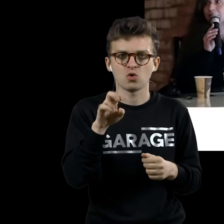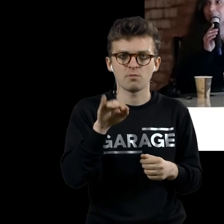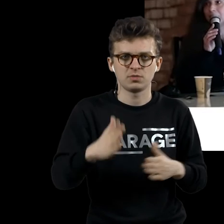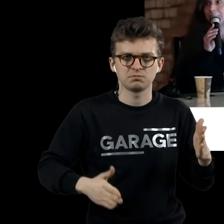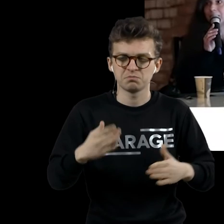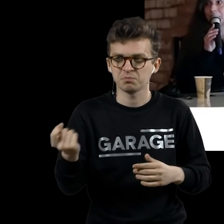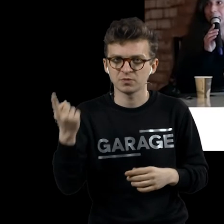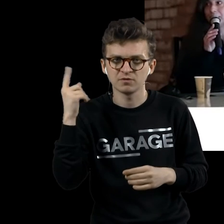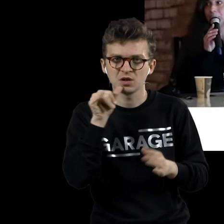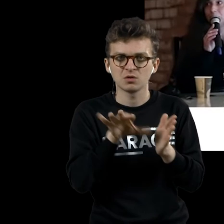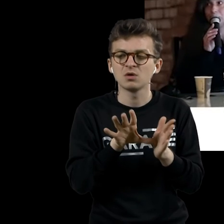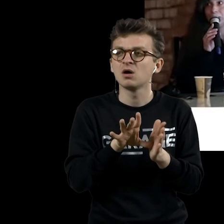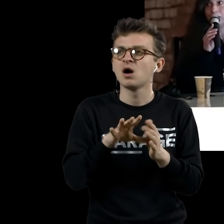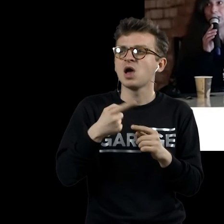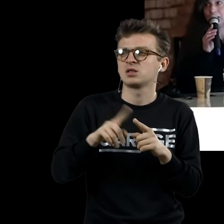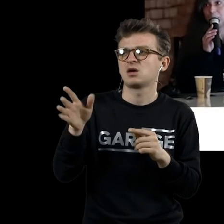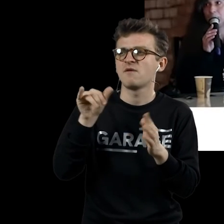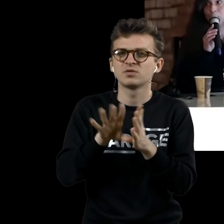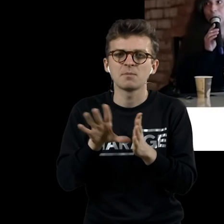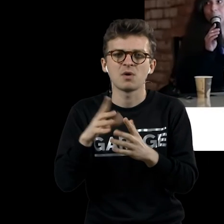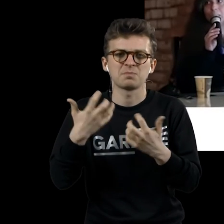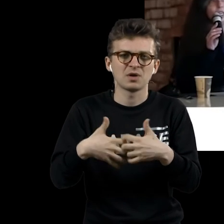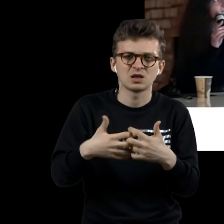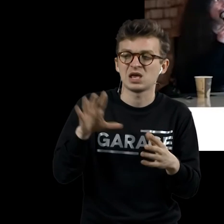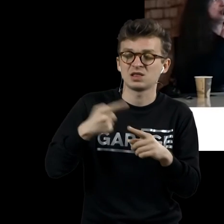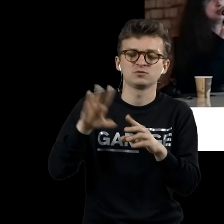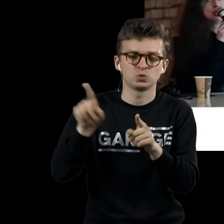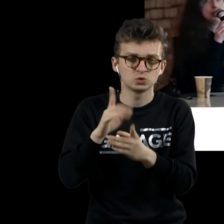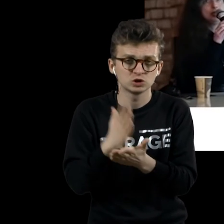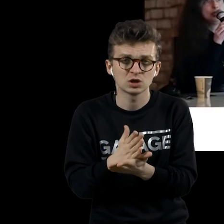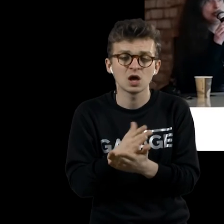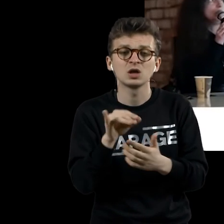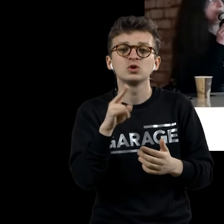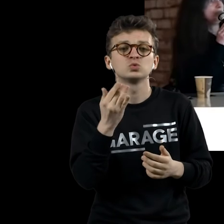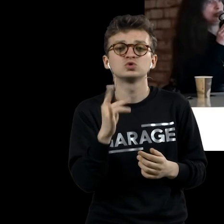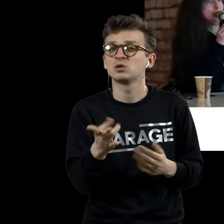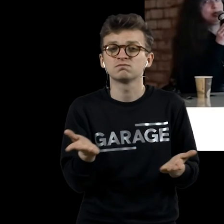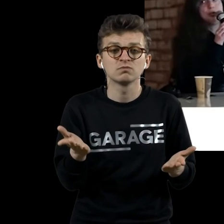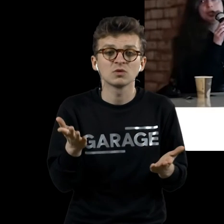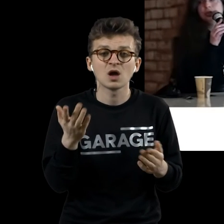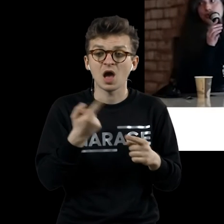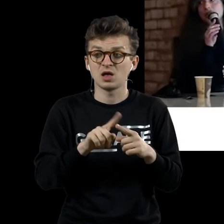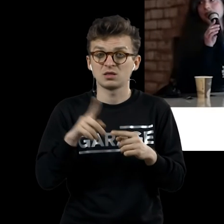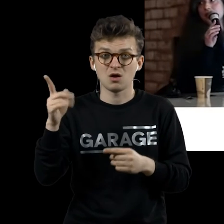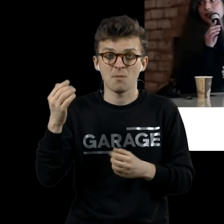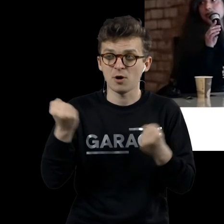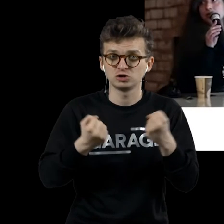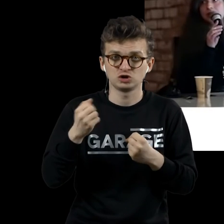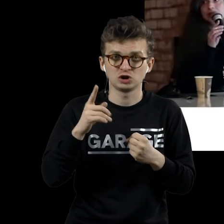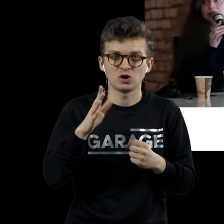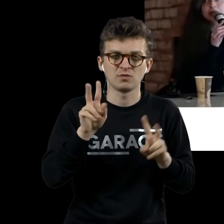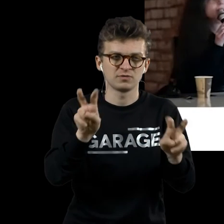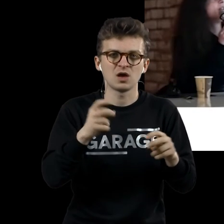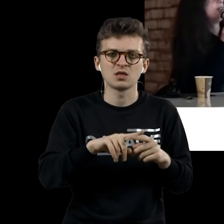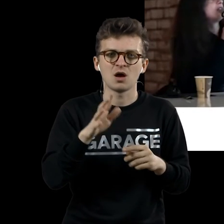человека, автомата, механизма. То есть весь этот контекст присутствует. Соответственно, Дюшан конструирует вот эту самую машину желания, как он